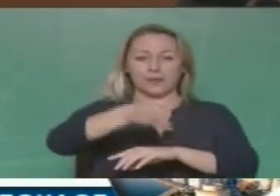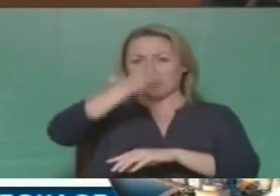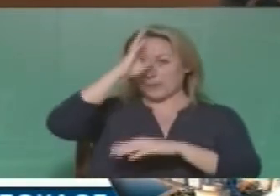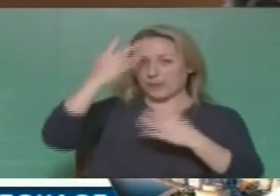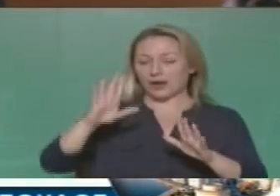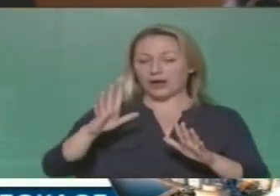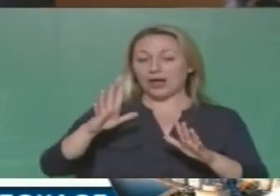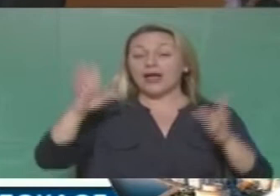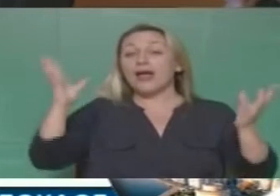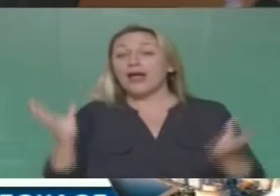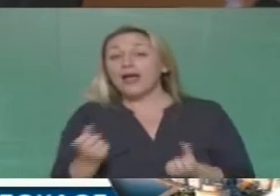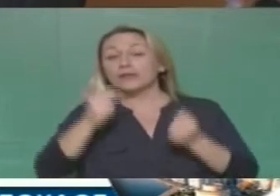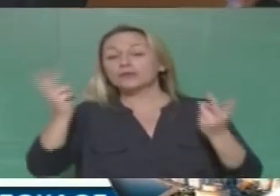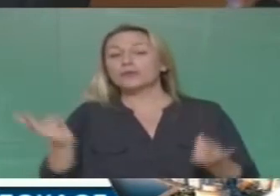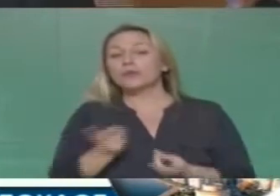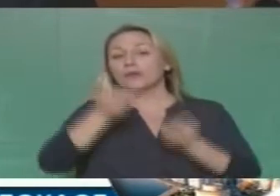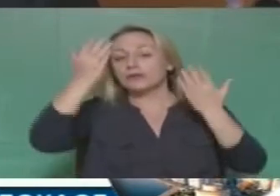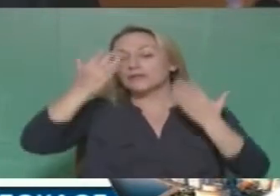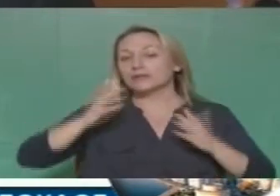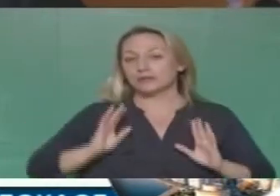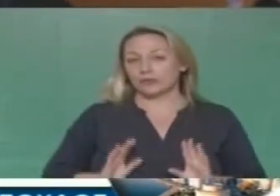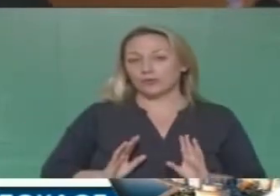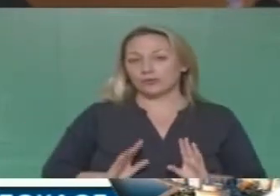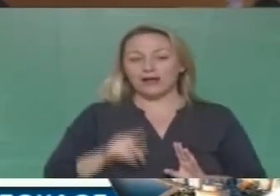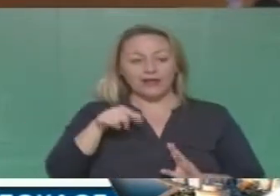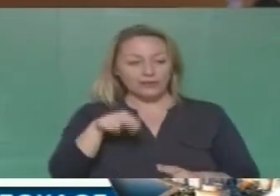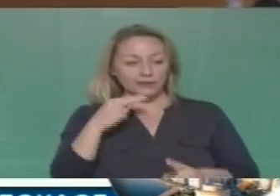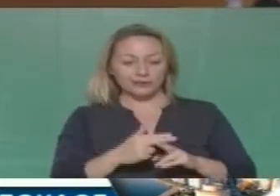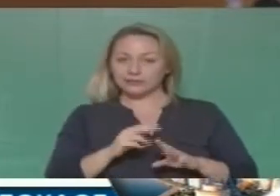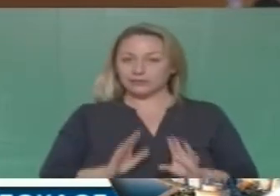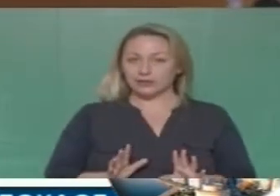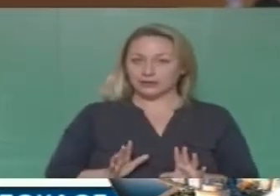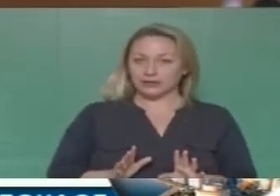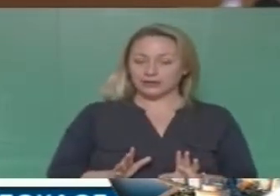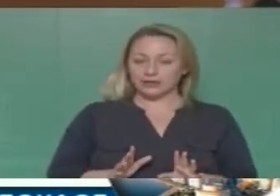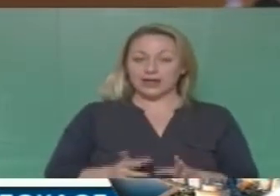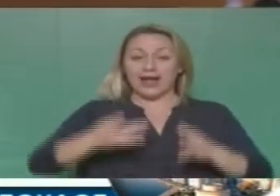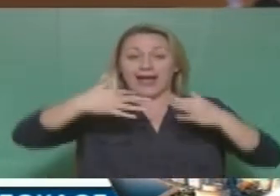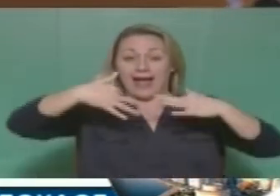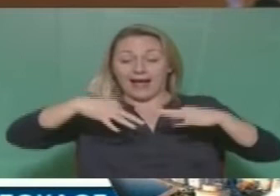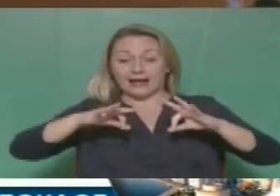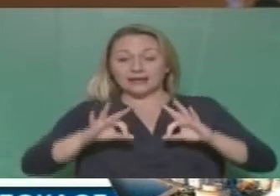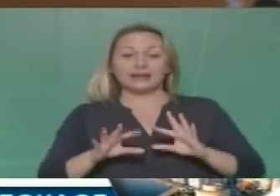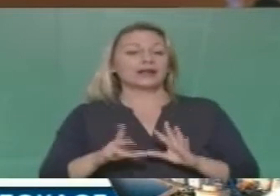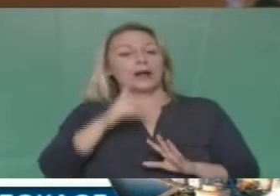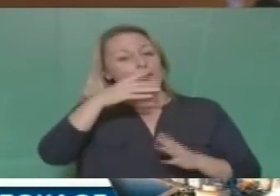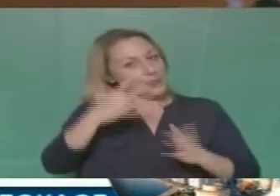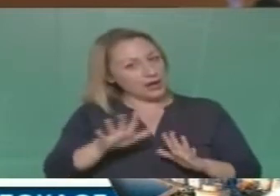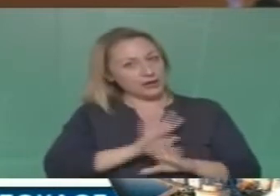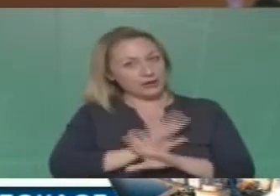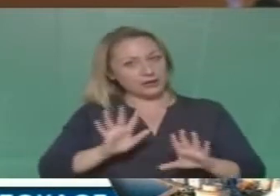Ευτυχώς από ό,τι φαίνεται είναι ελαφρύς ο δραγματισμός, αλλά αυτό δεν σημαίνει τίποτα. Καταρχήν το πρώτο που κάνεις, βέβαια έγινε,